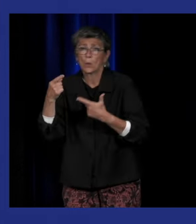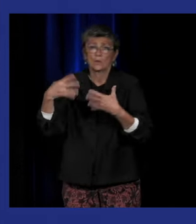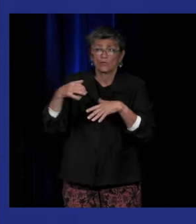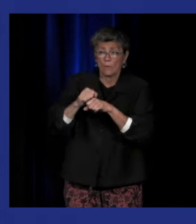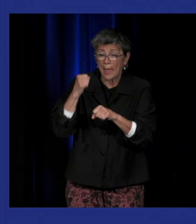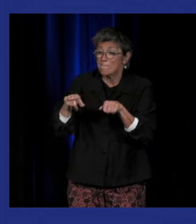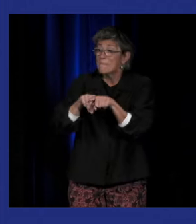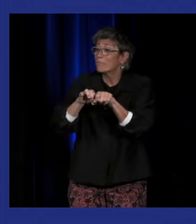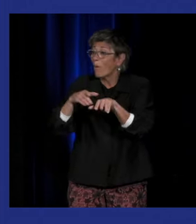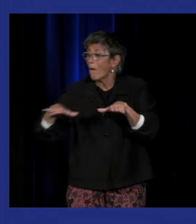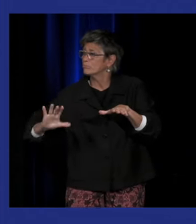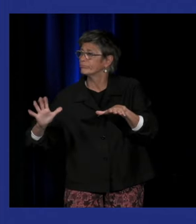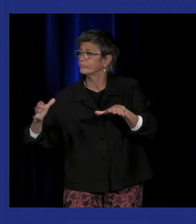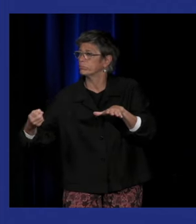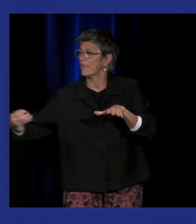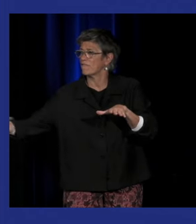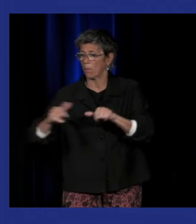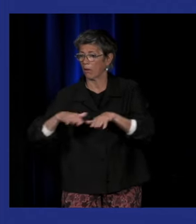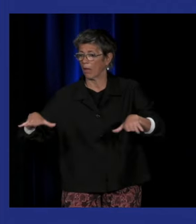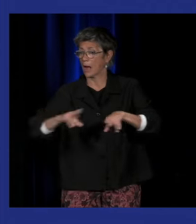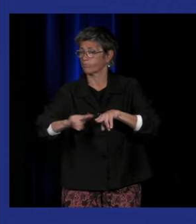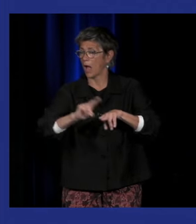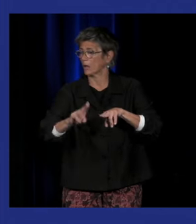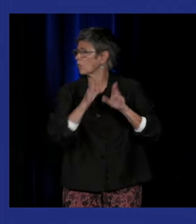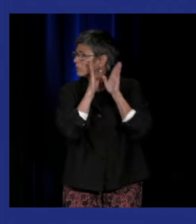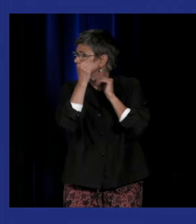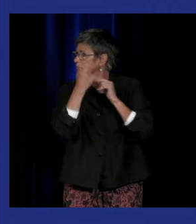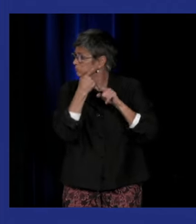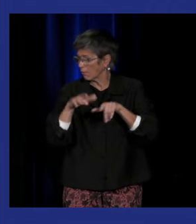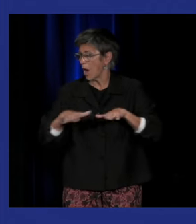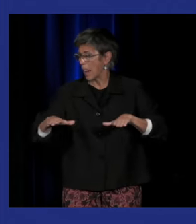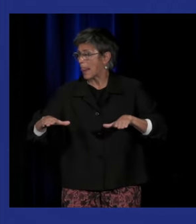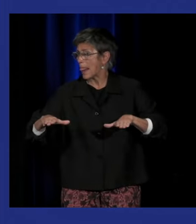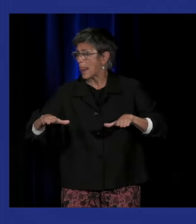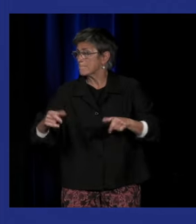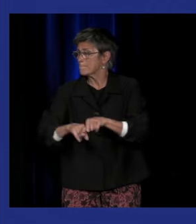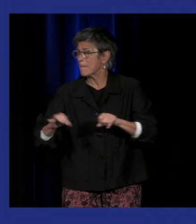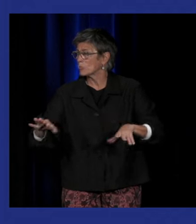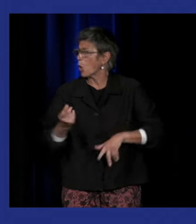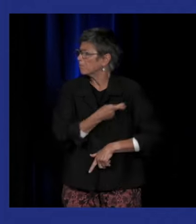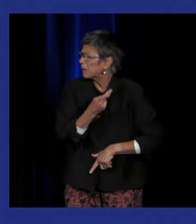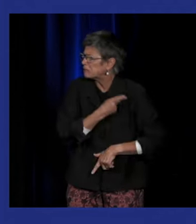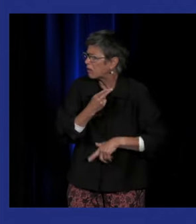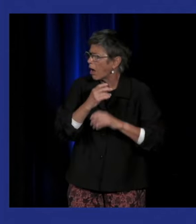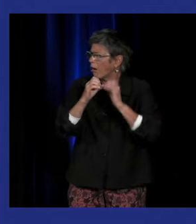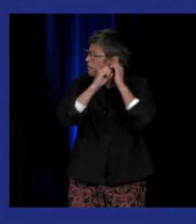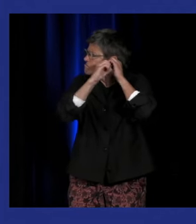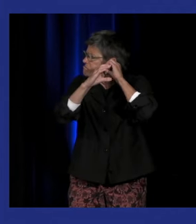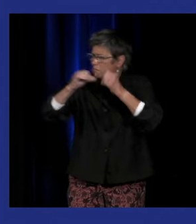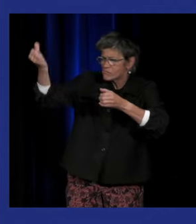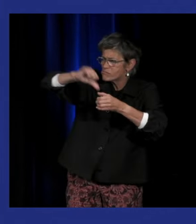en même temps que la langue des signes se développe dans l'enseignement il y a les médecins qui dans l'institut vont ouvrir pour que